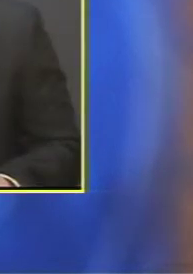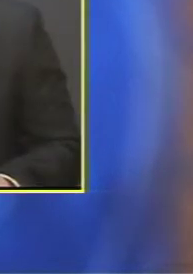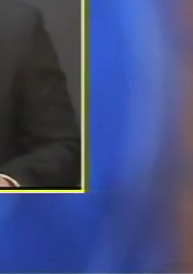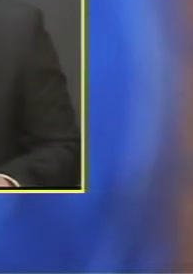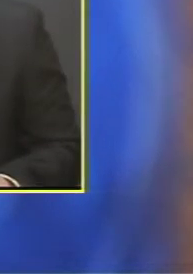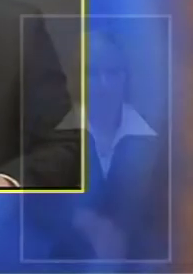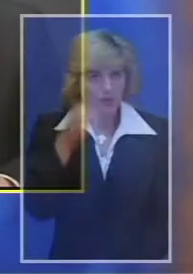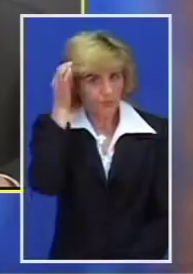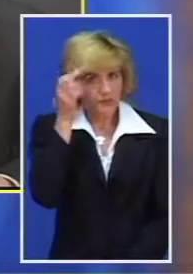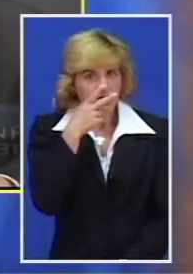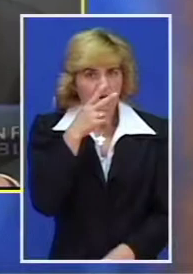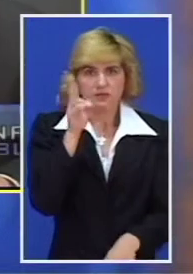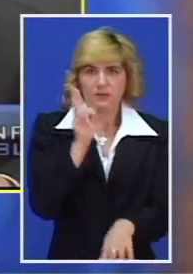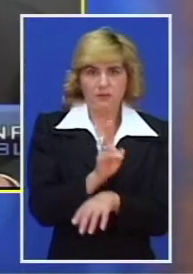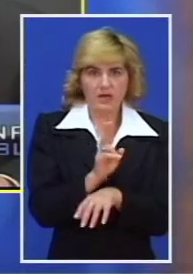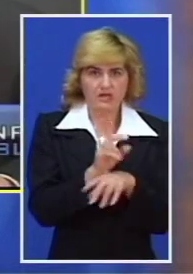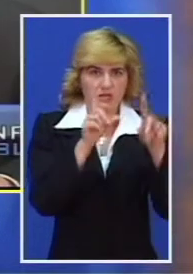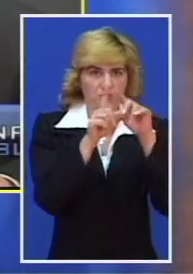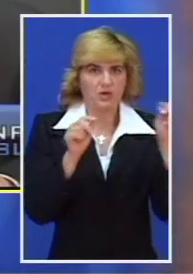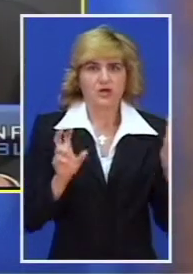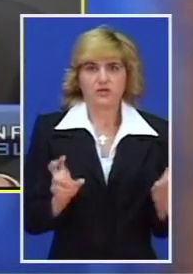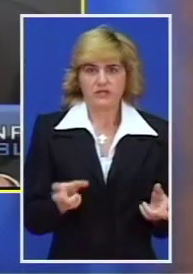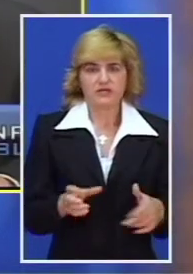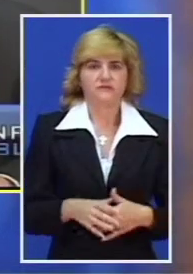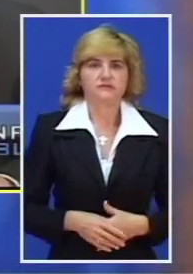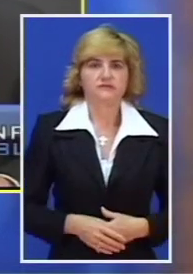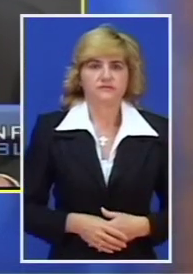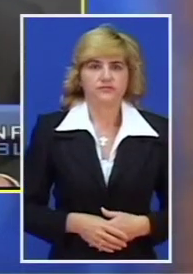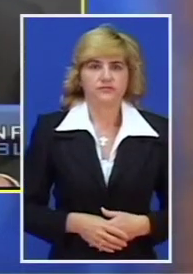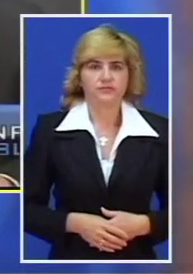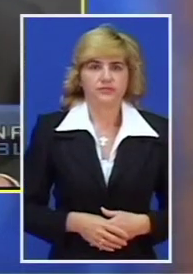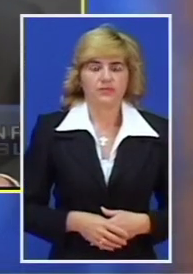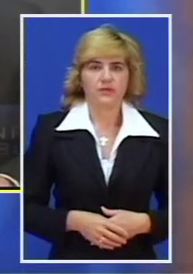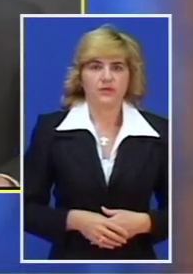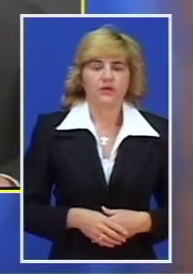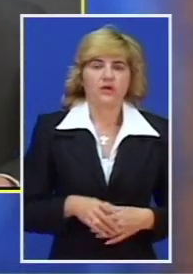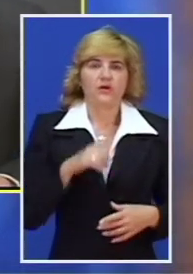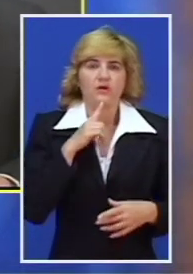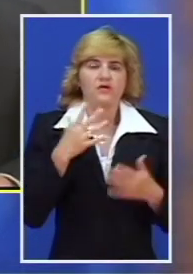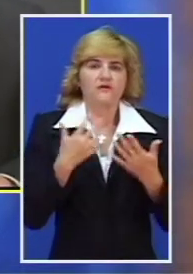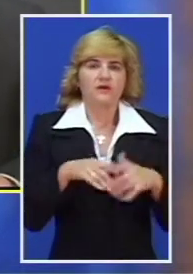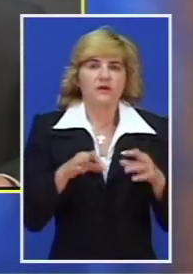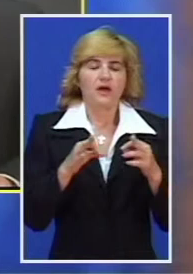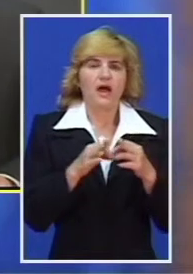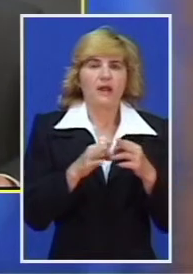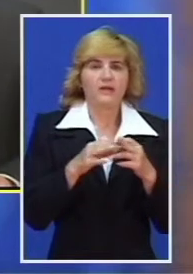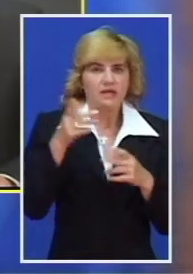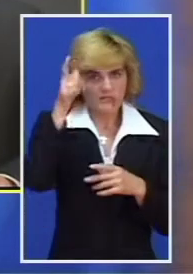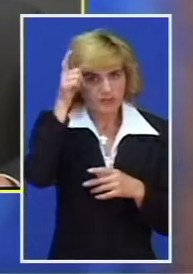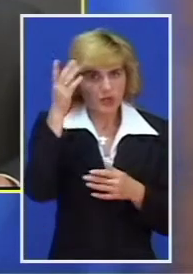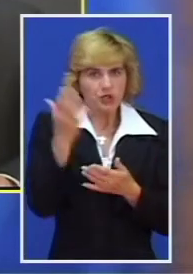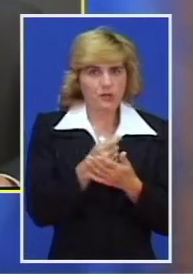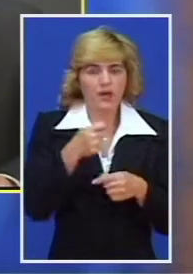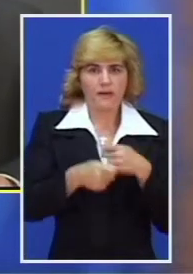Poštori gledalci, pratite infoblok Uveko Televizije. Konsorcijum Alpina iz Beograda dobio je posao na